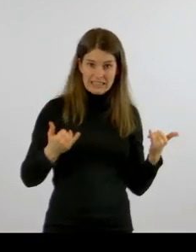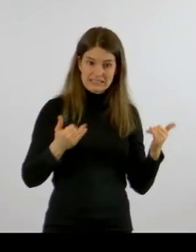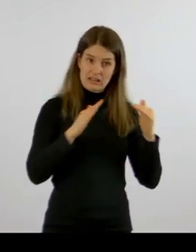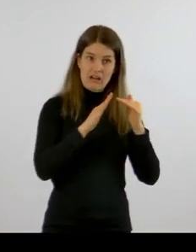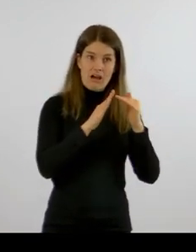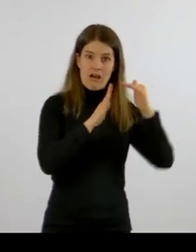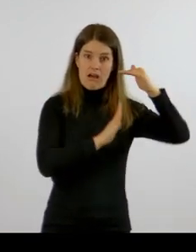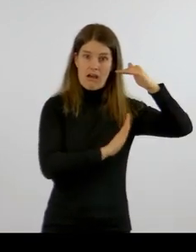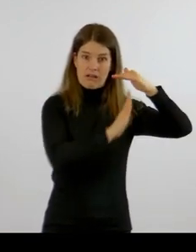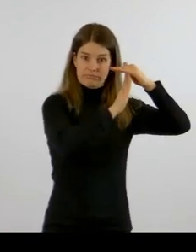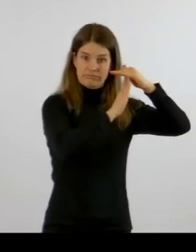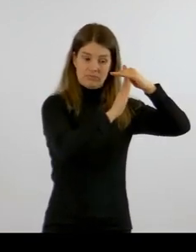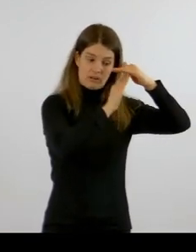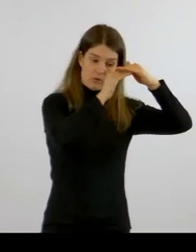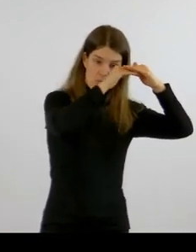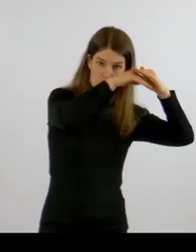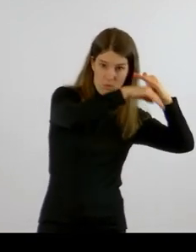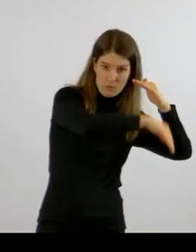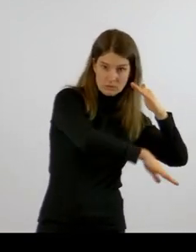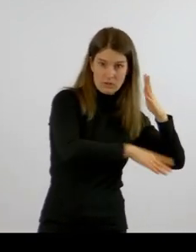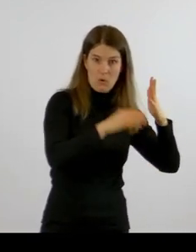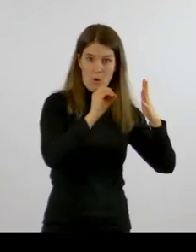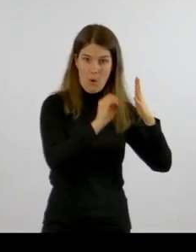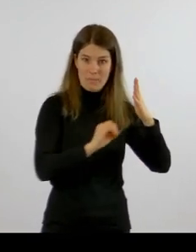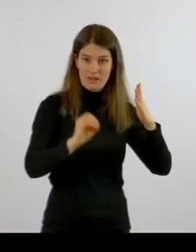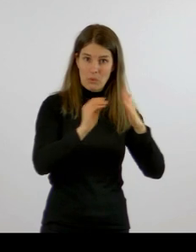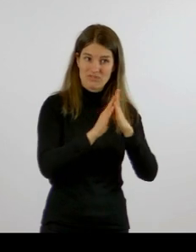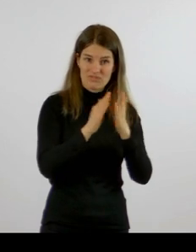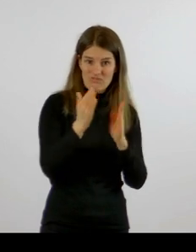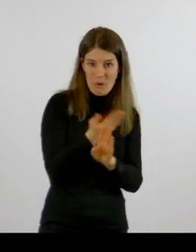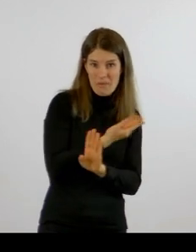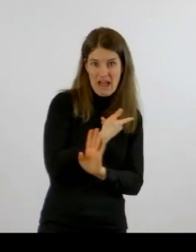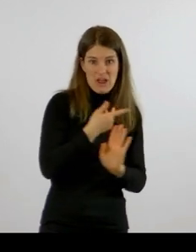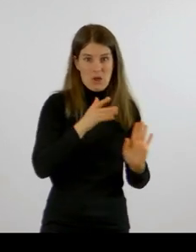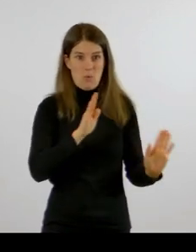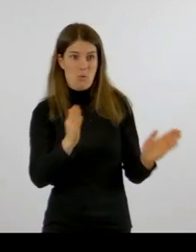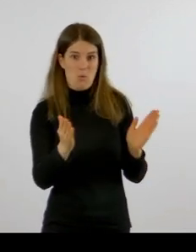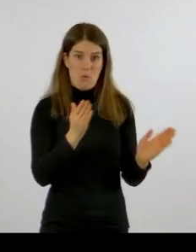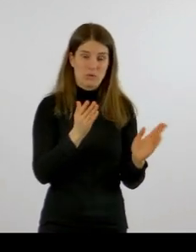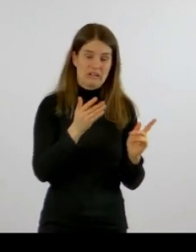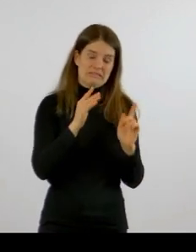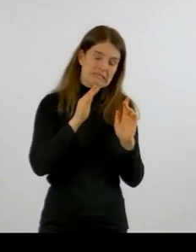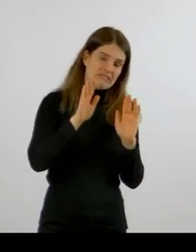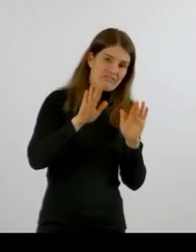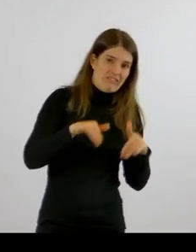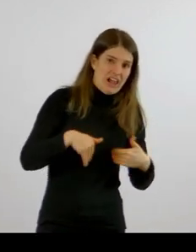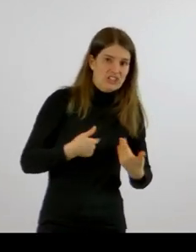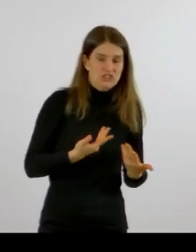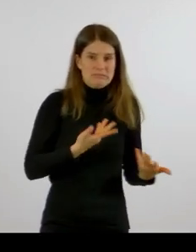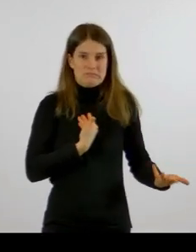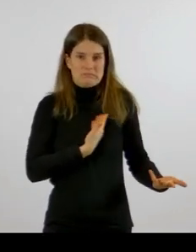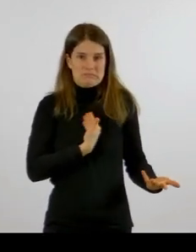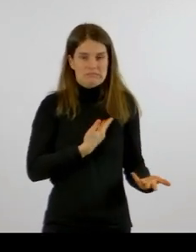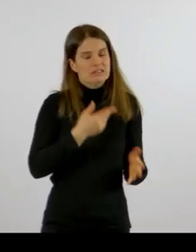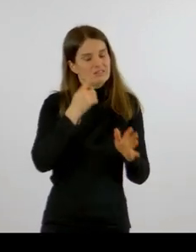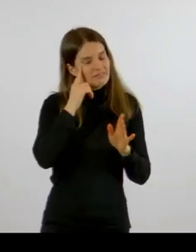Werte dieser Omikronwelle erreicht sind oder ob die Zahlen nicht auch auf die jetzt